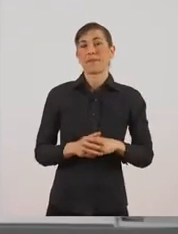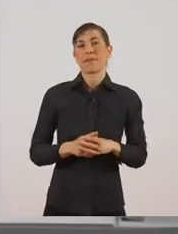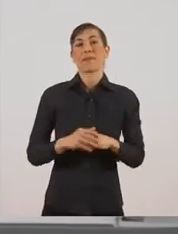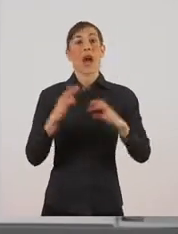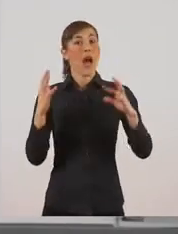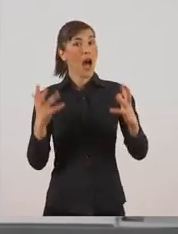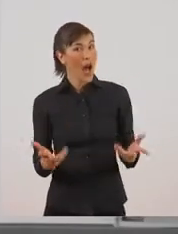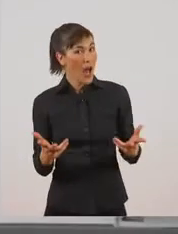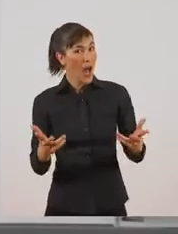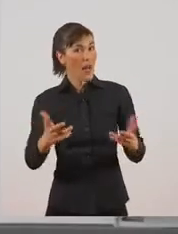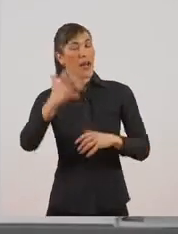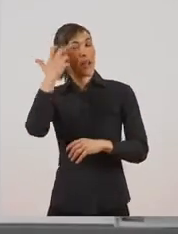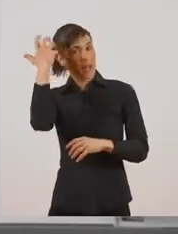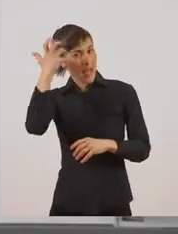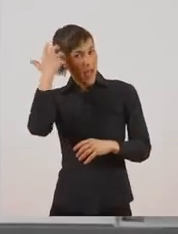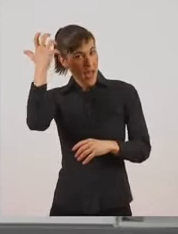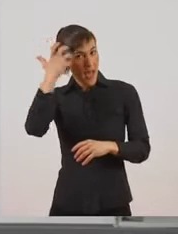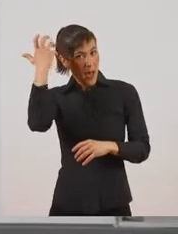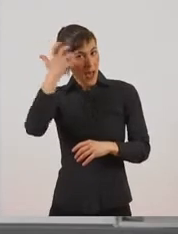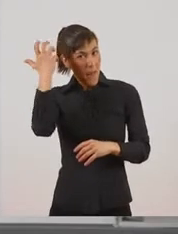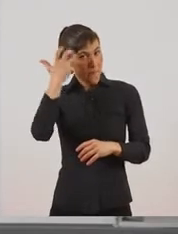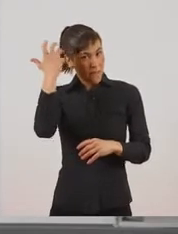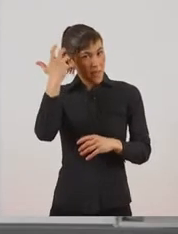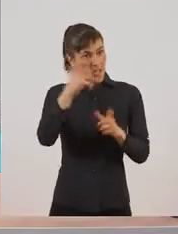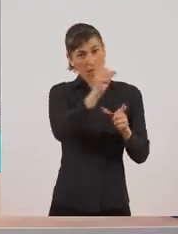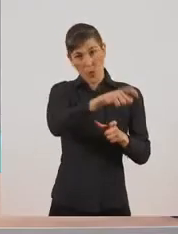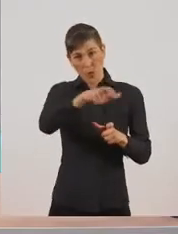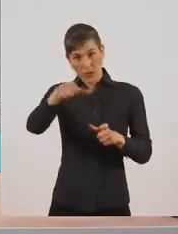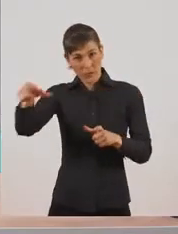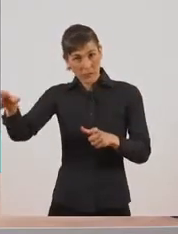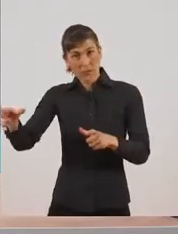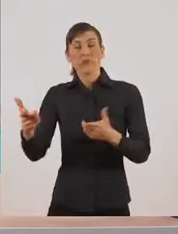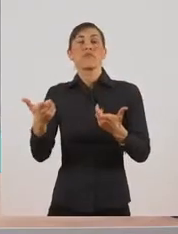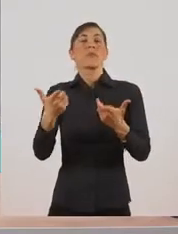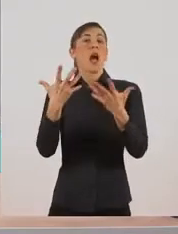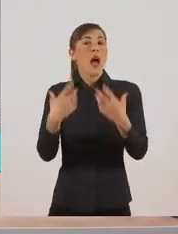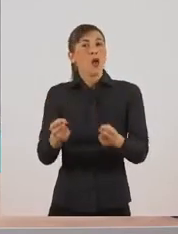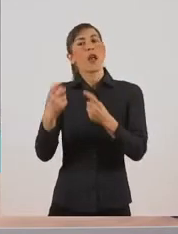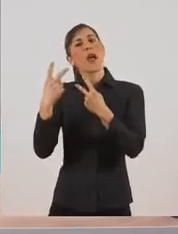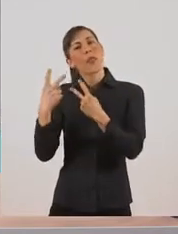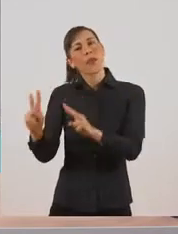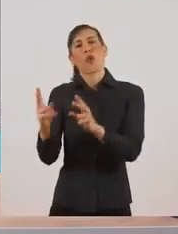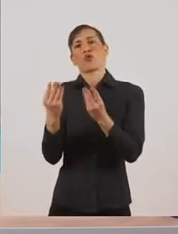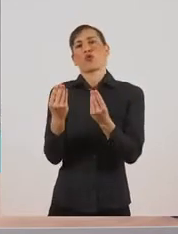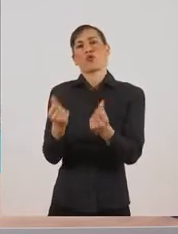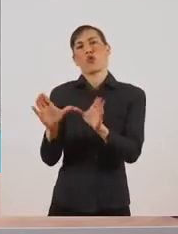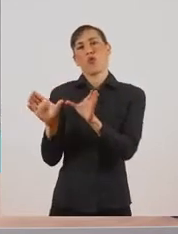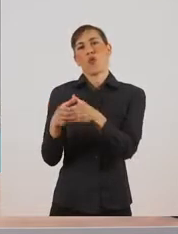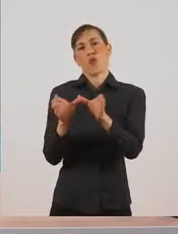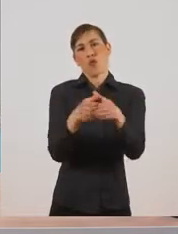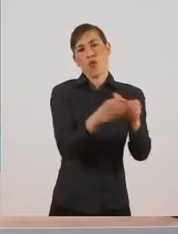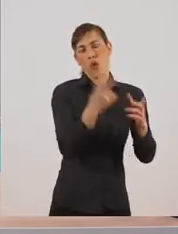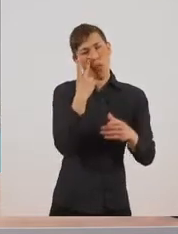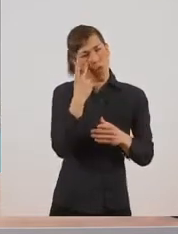Οι επιστήμονες ταξινόμησαν τα ζώα με ένα άλλο χαρακτηριστικό το οποίο θα δούμε σε λίγο. Θα